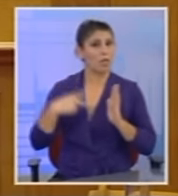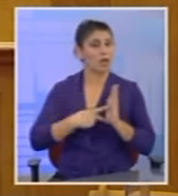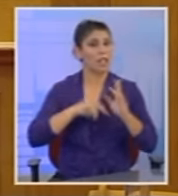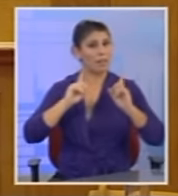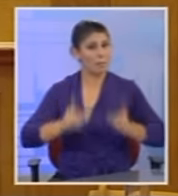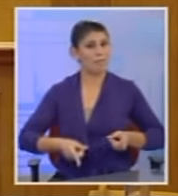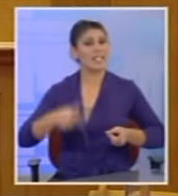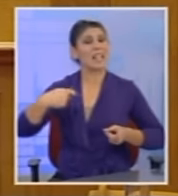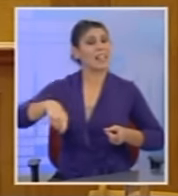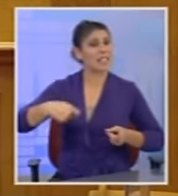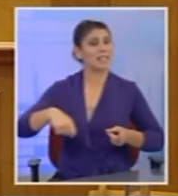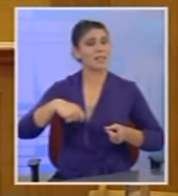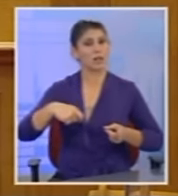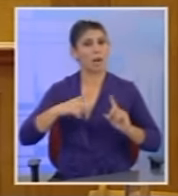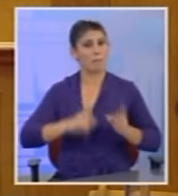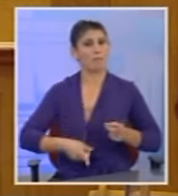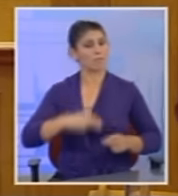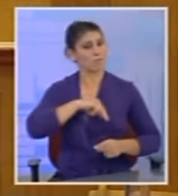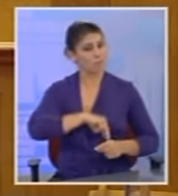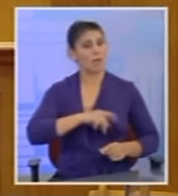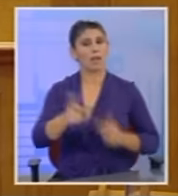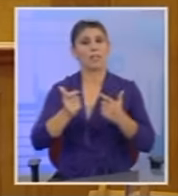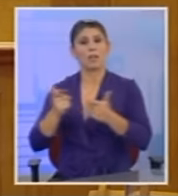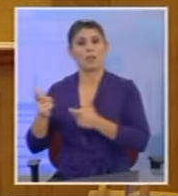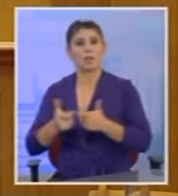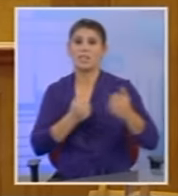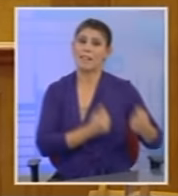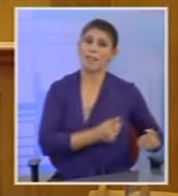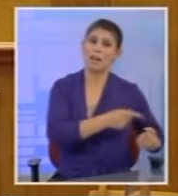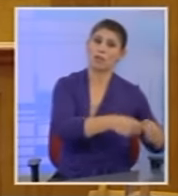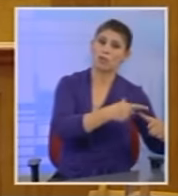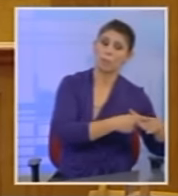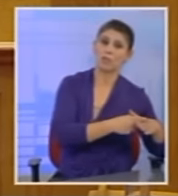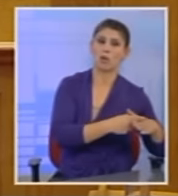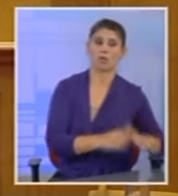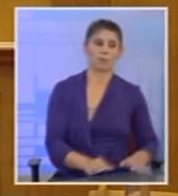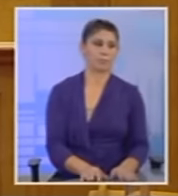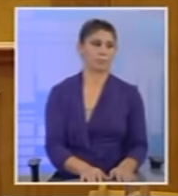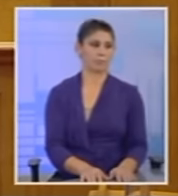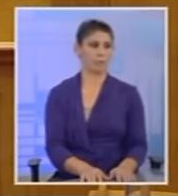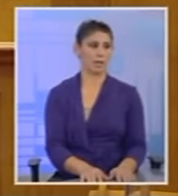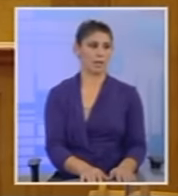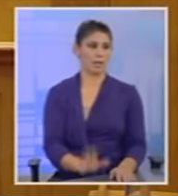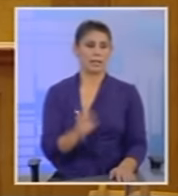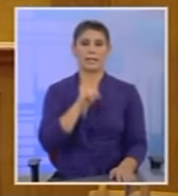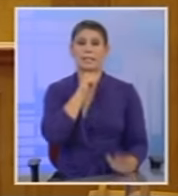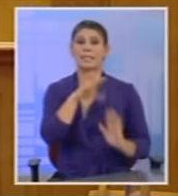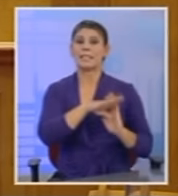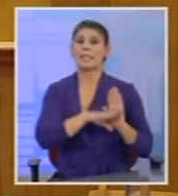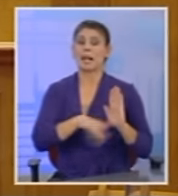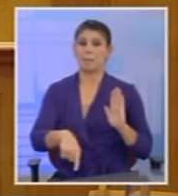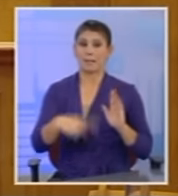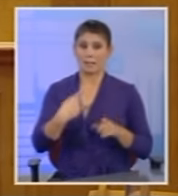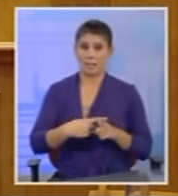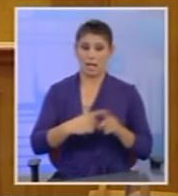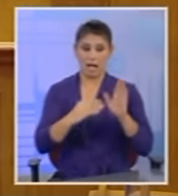δικαστικών προς όφελες των δανειοληπτών εις βάρος των τραπεζών. Γιατί και το Σύνταγμα της Ελλάδος στο άρθρο